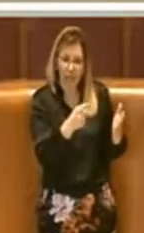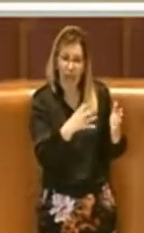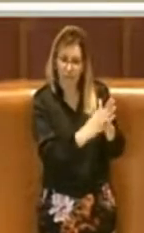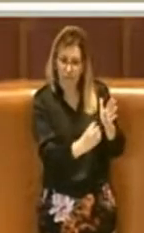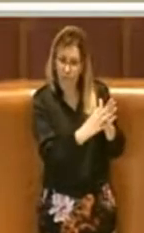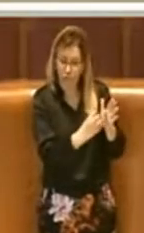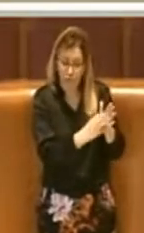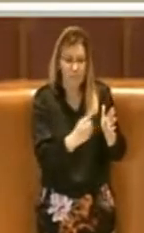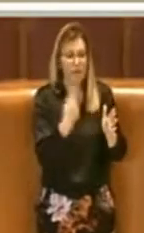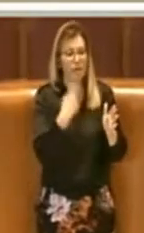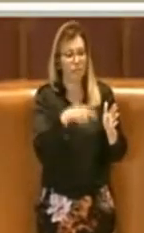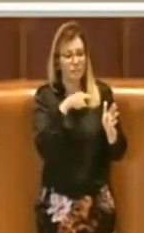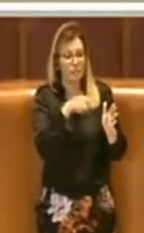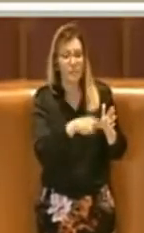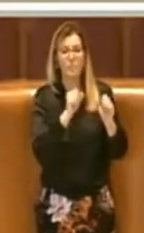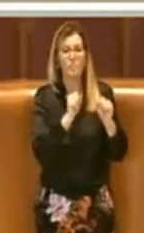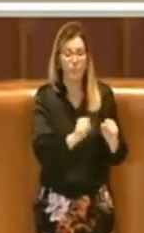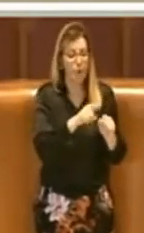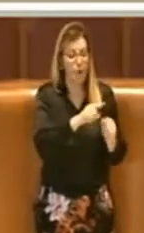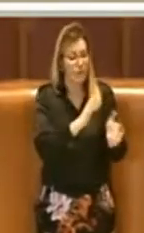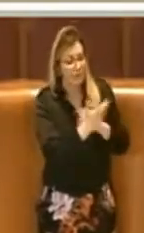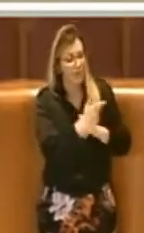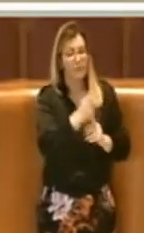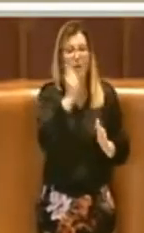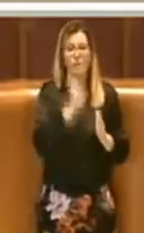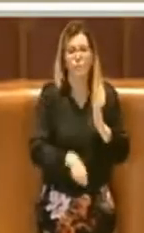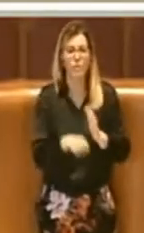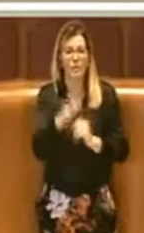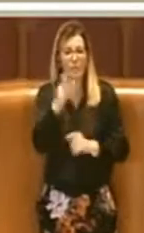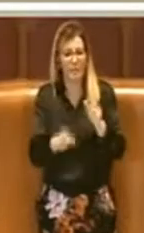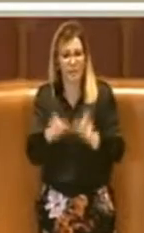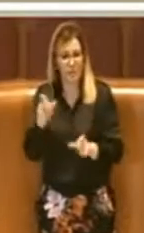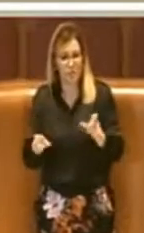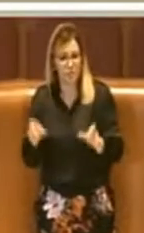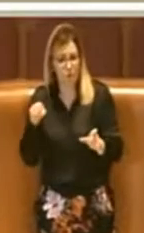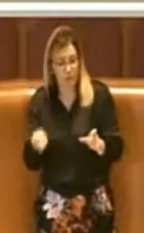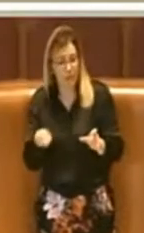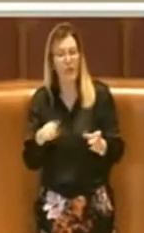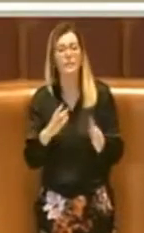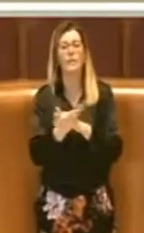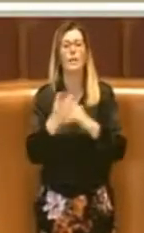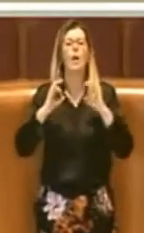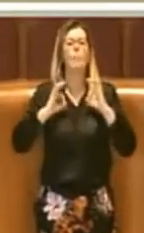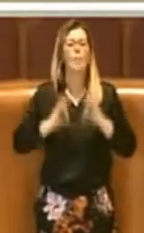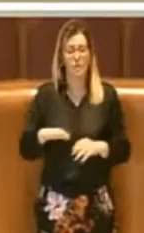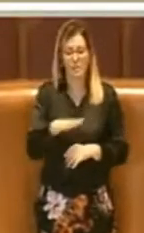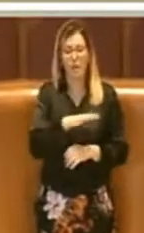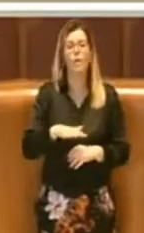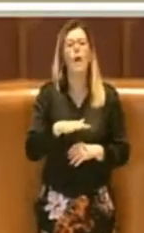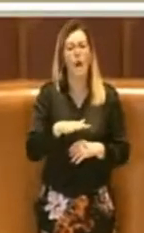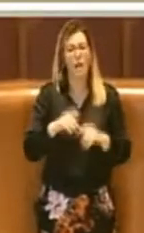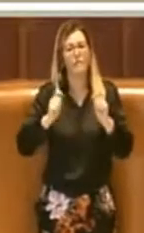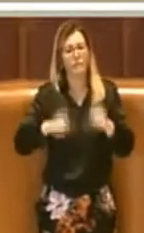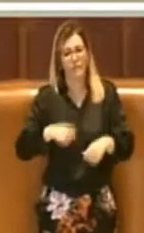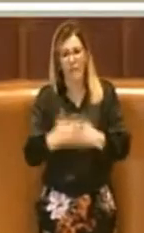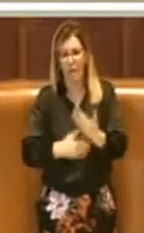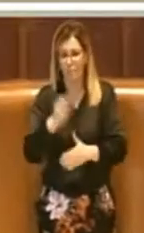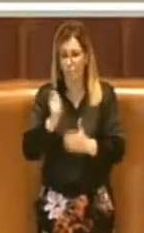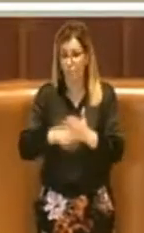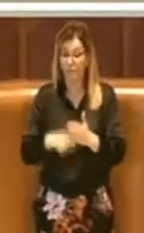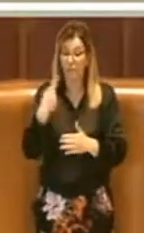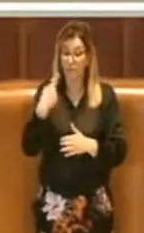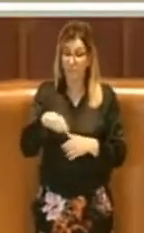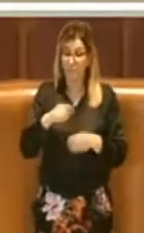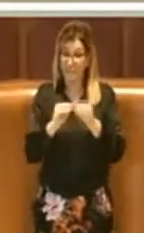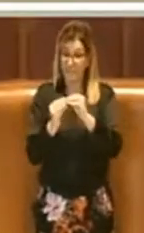generare una sanzione al cittadino e di lì la polizia locale fa scattare le varie multe. Questo sistema del noleggio delle